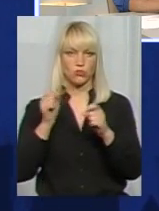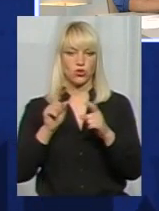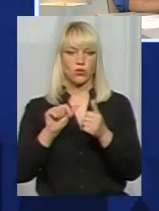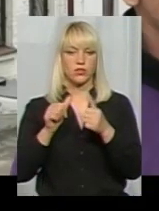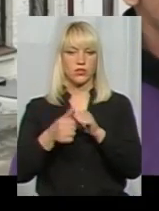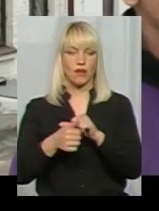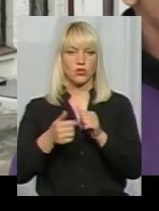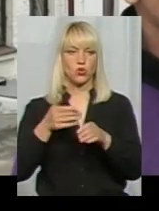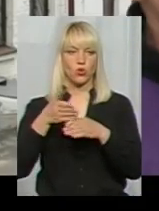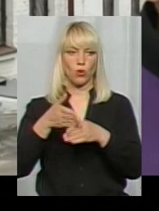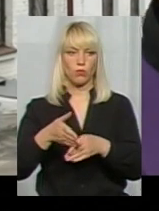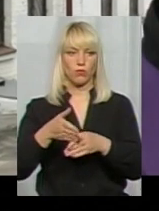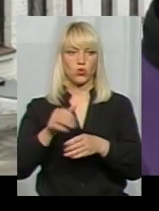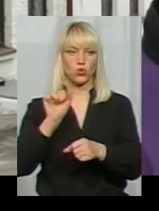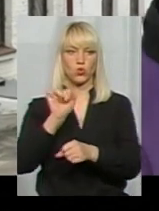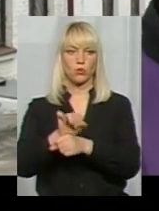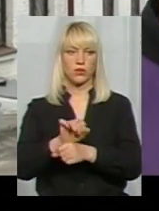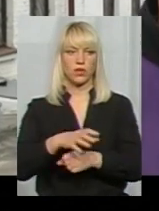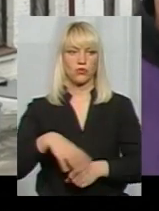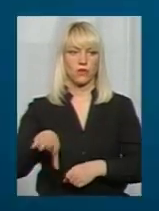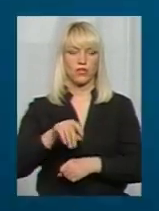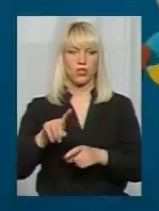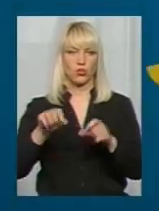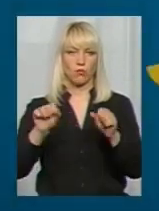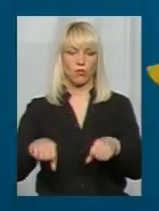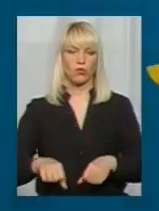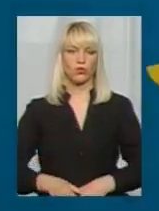допомоги зупиняють все, що можуть.